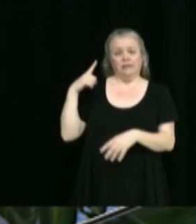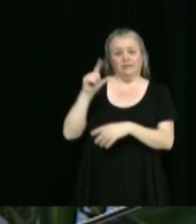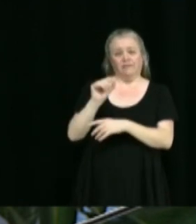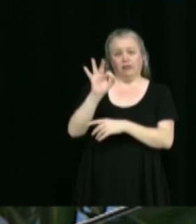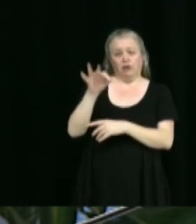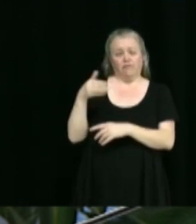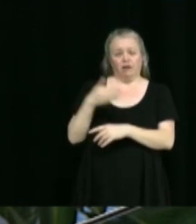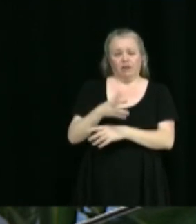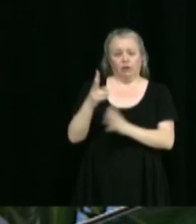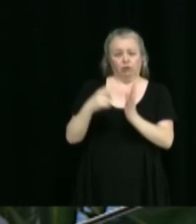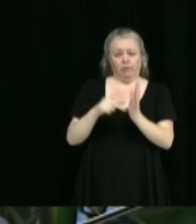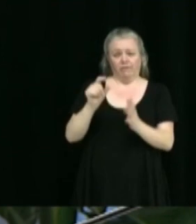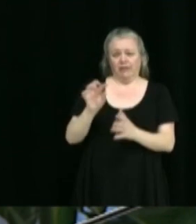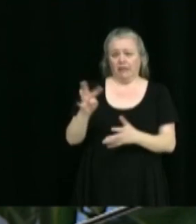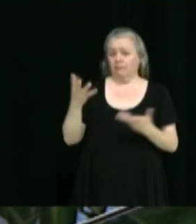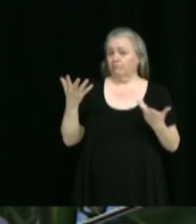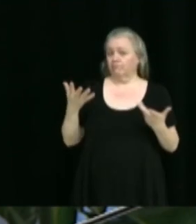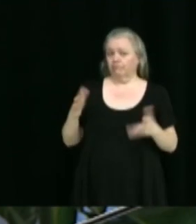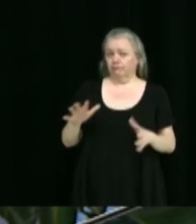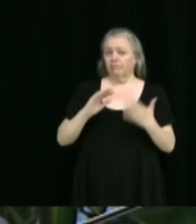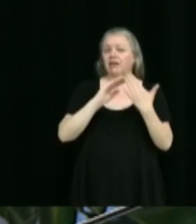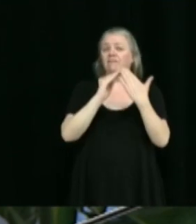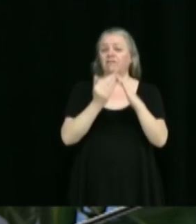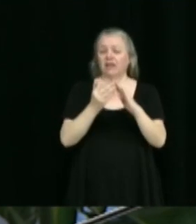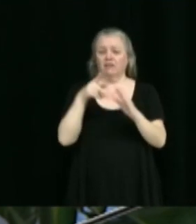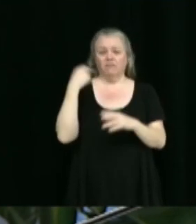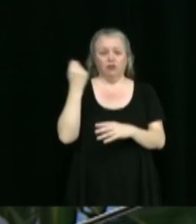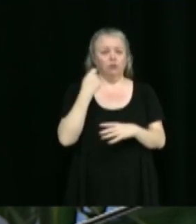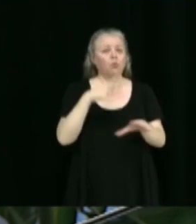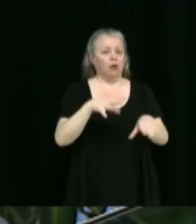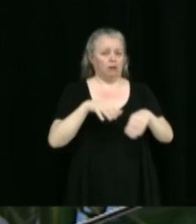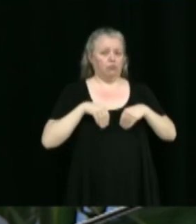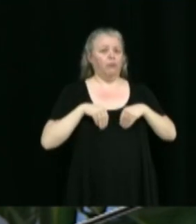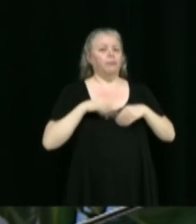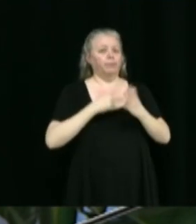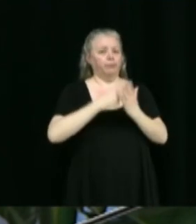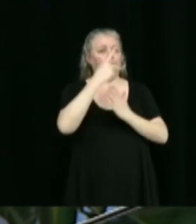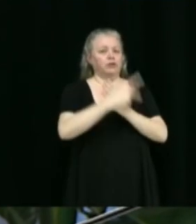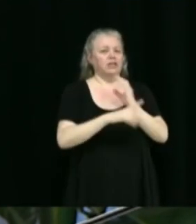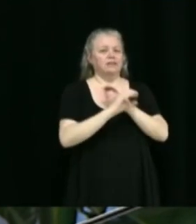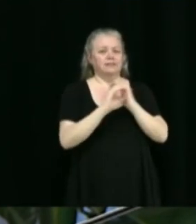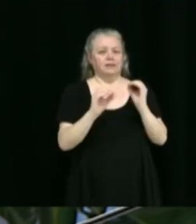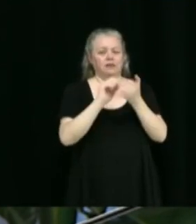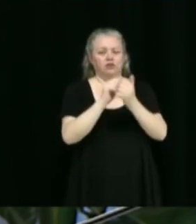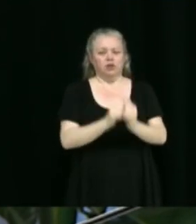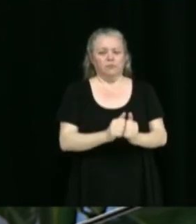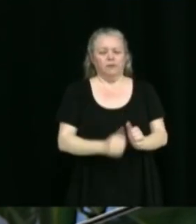2024. En conséquence, la Ville de Victoriaville adopte sans changement le second projet de résolution.